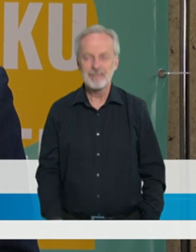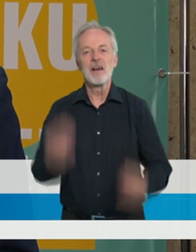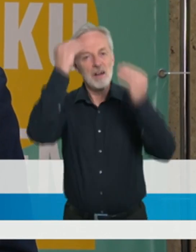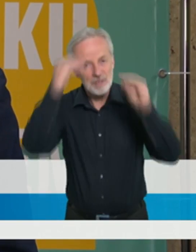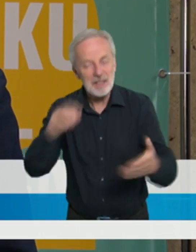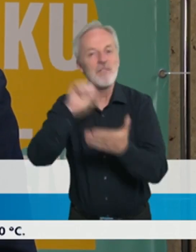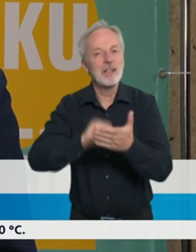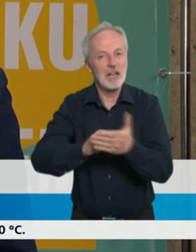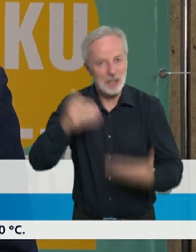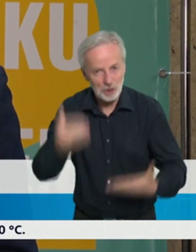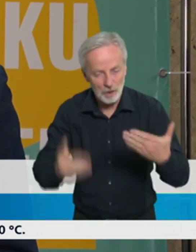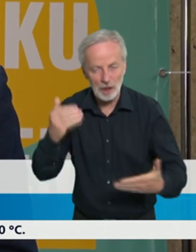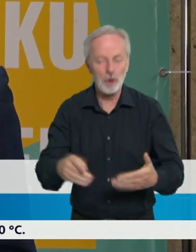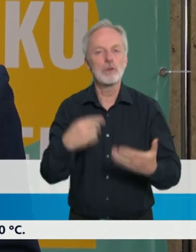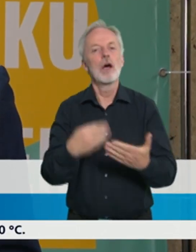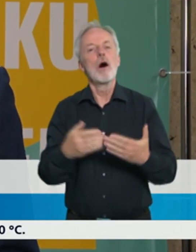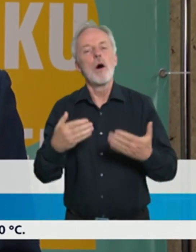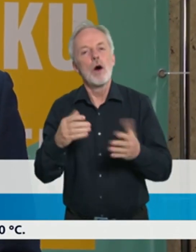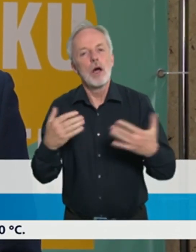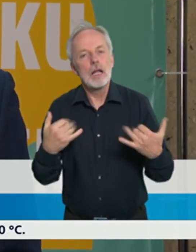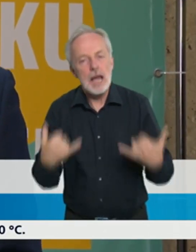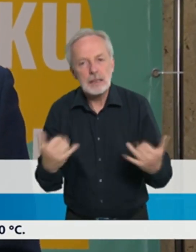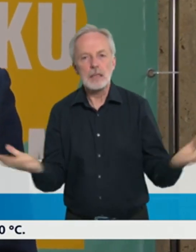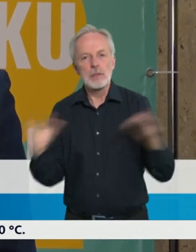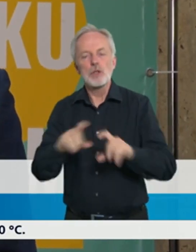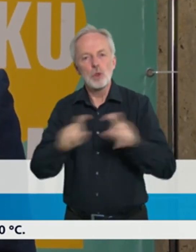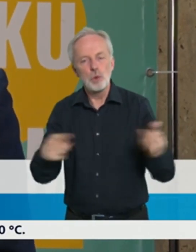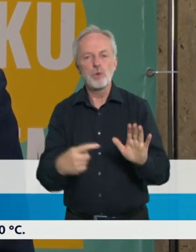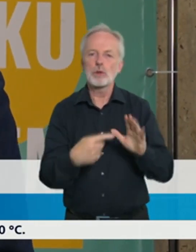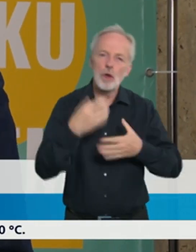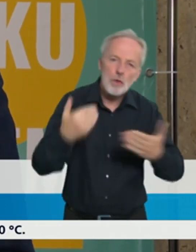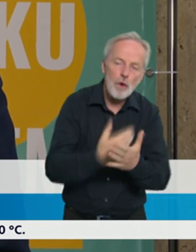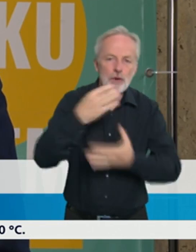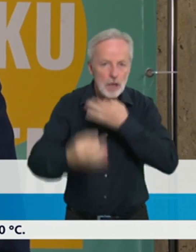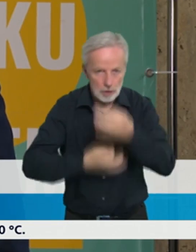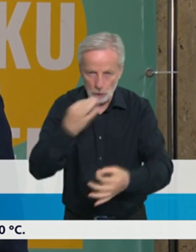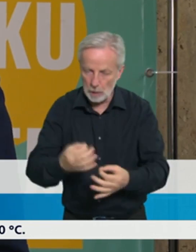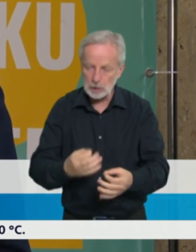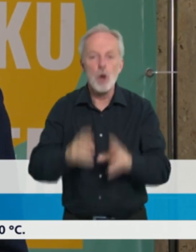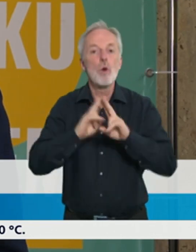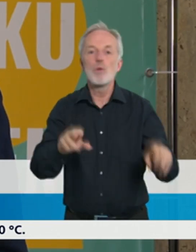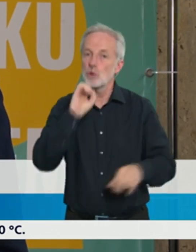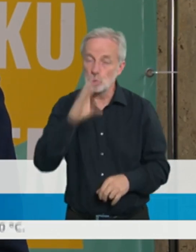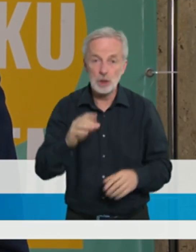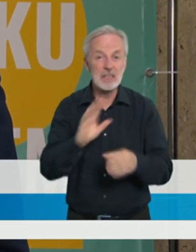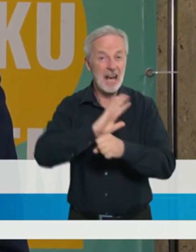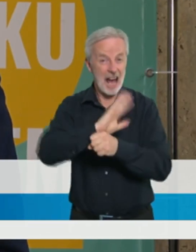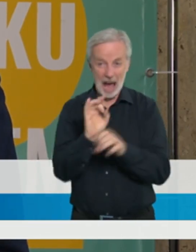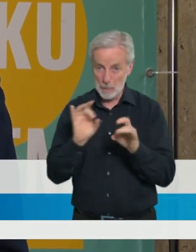se epidemie vyvíjí. Musím bohužel konstatovat, že epidemie se nevyvíjí úplně dobrým směrem.